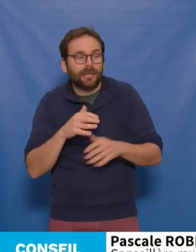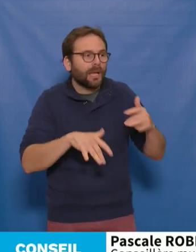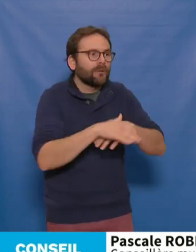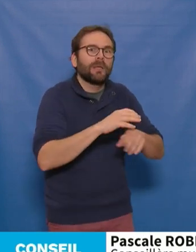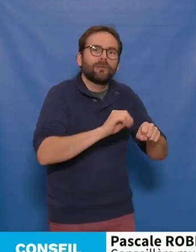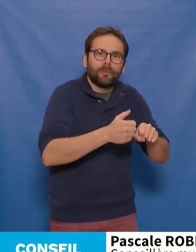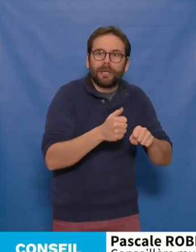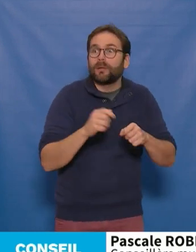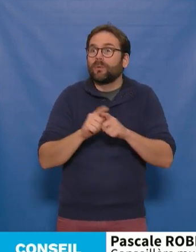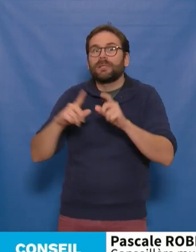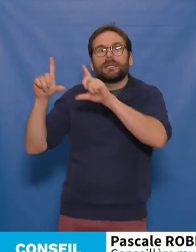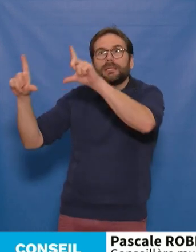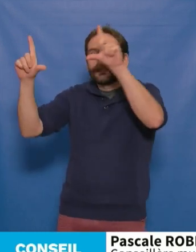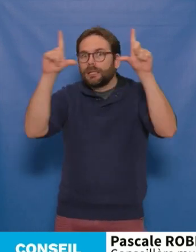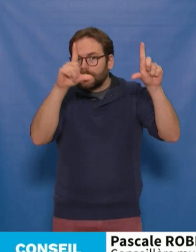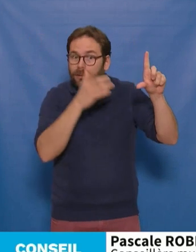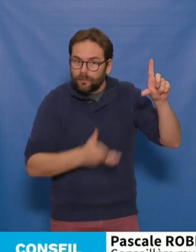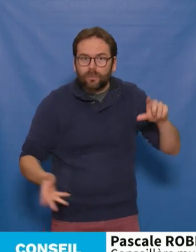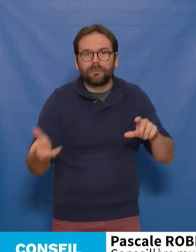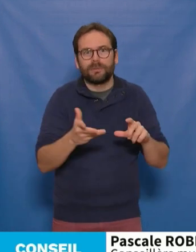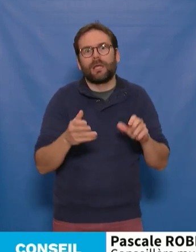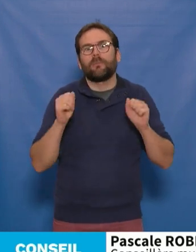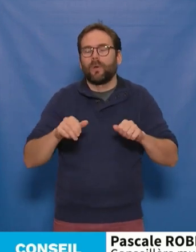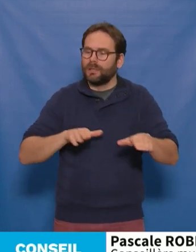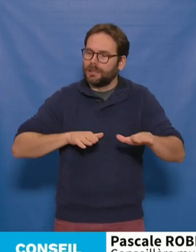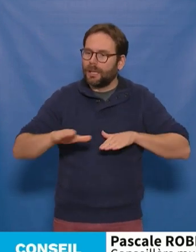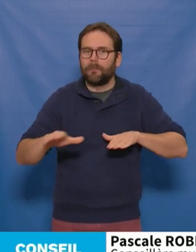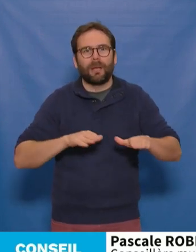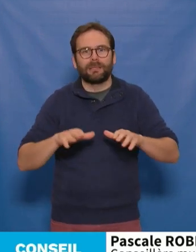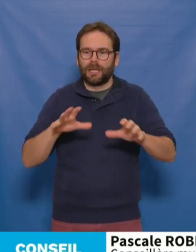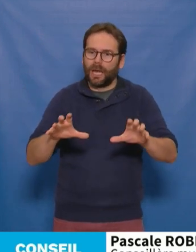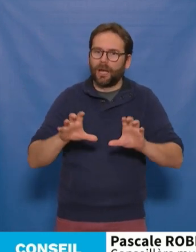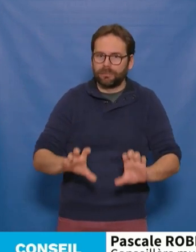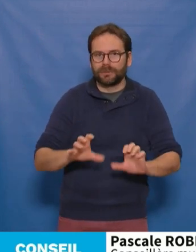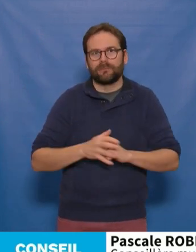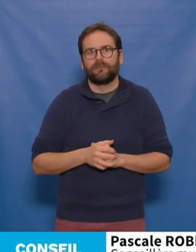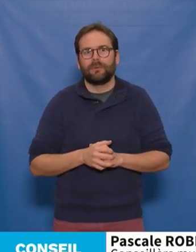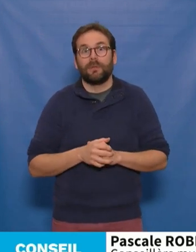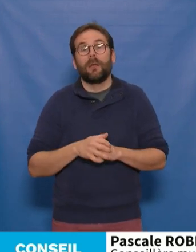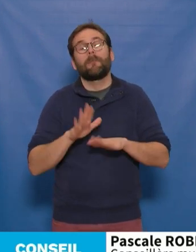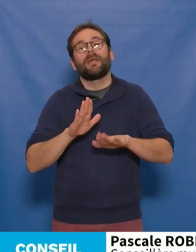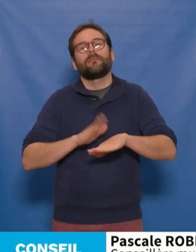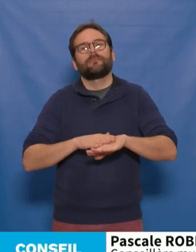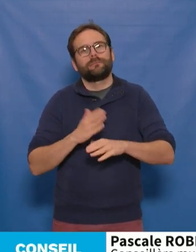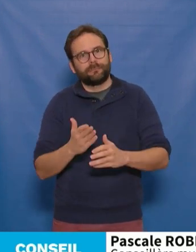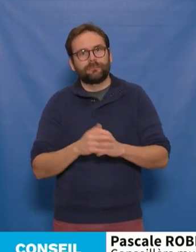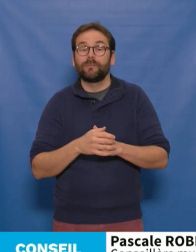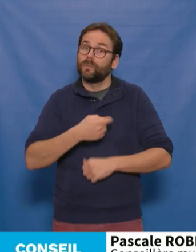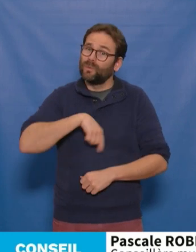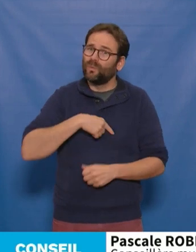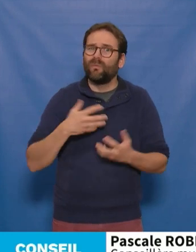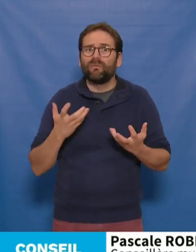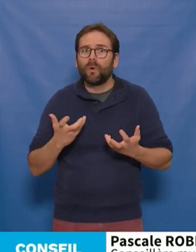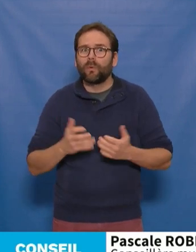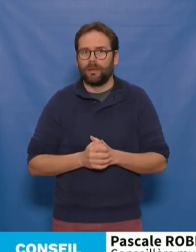la signalétique repensée faciliteront les démarches administratives. Cependant, nous tenons à ce que